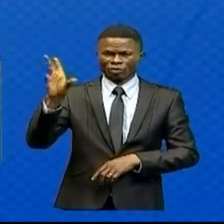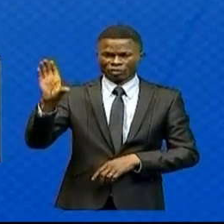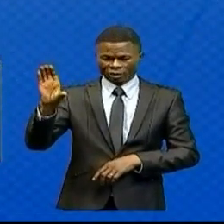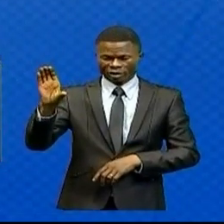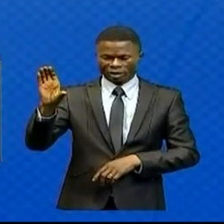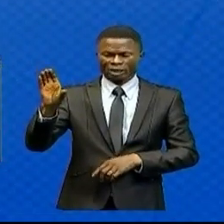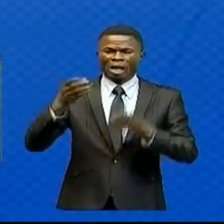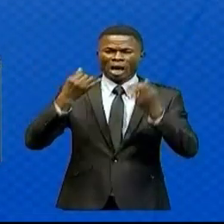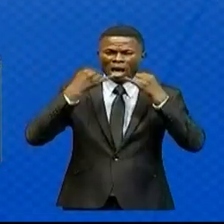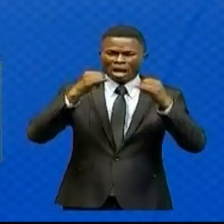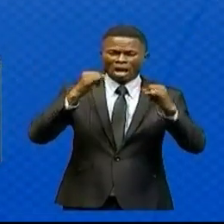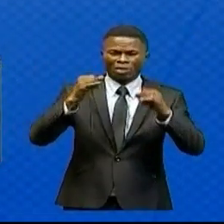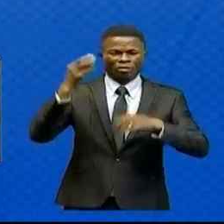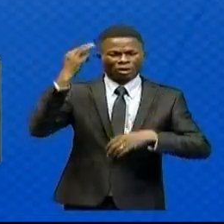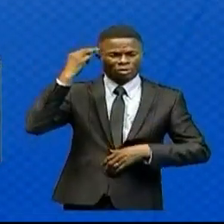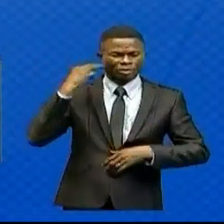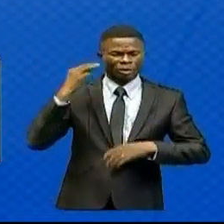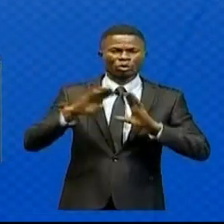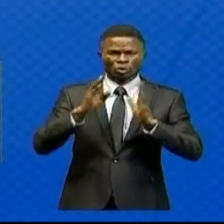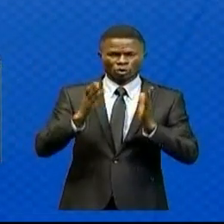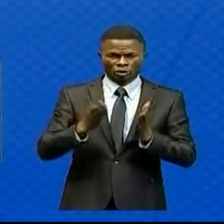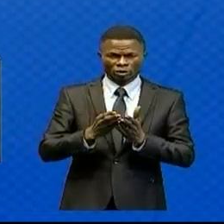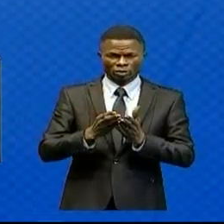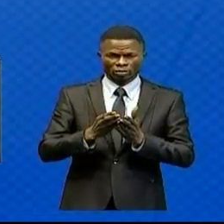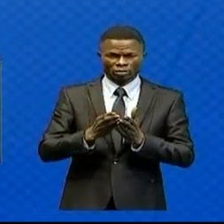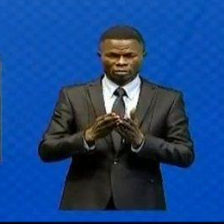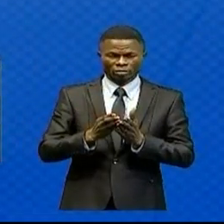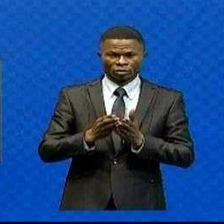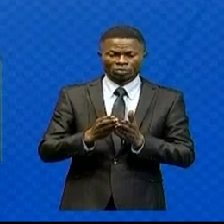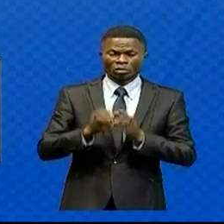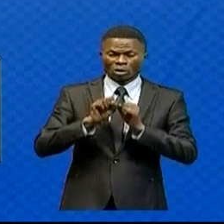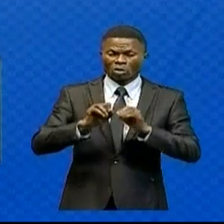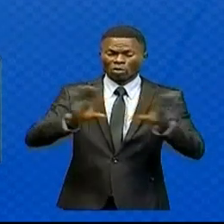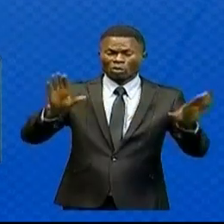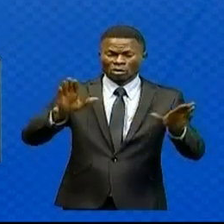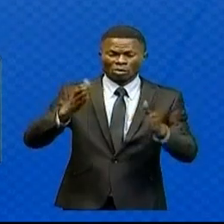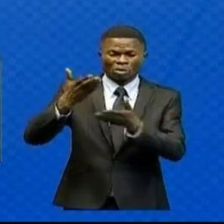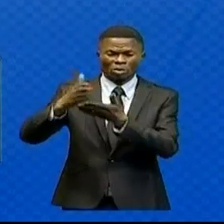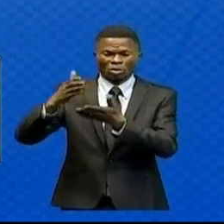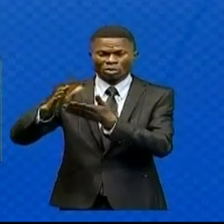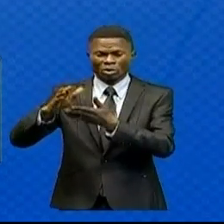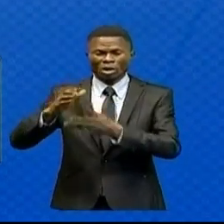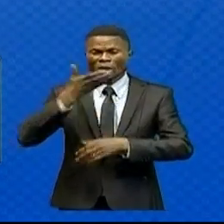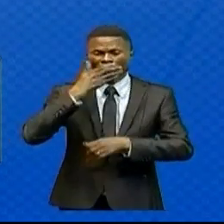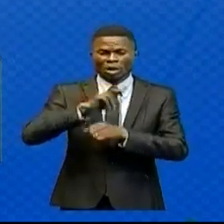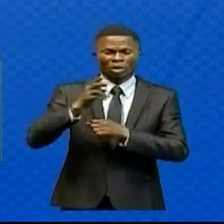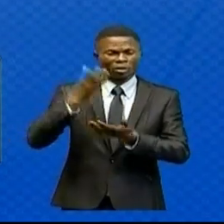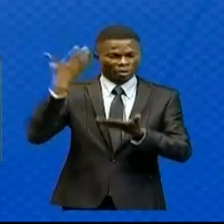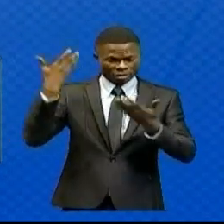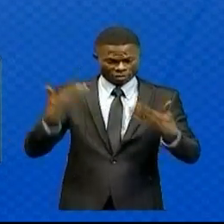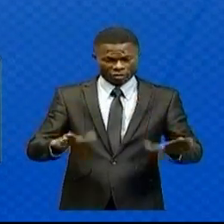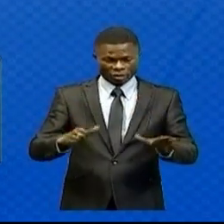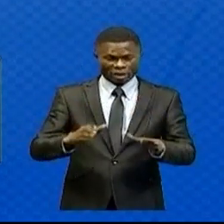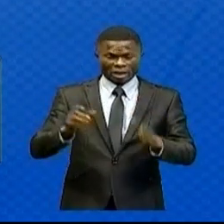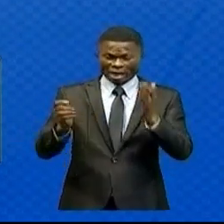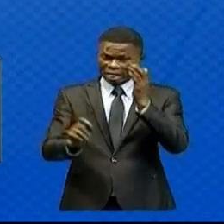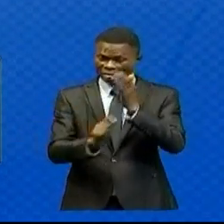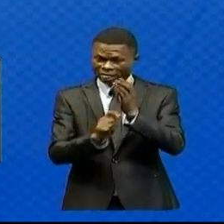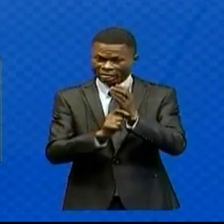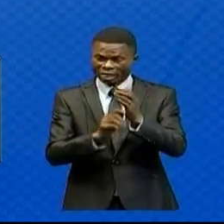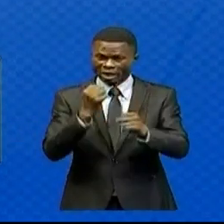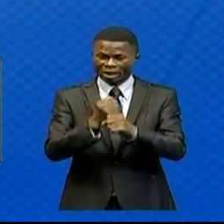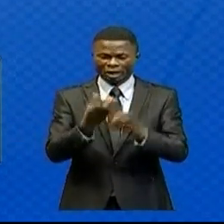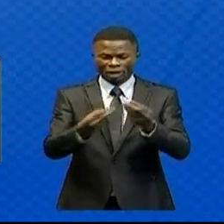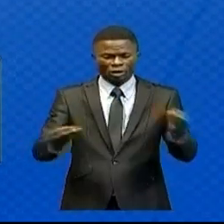a informé les conseils que le pic de contamination est passé et que la stratégie mise en place donne des